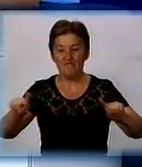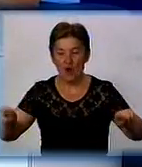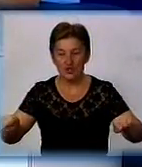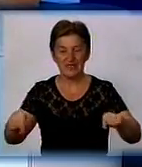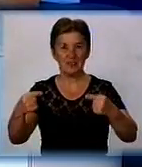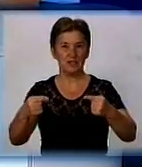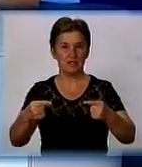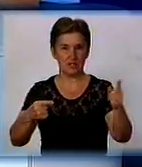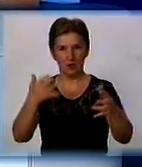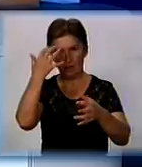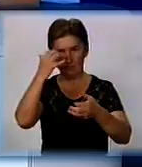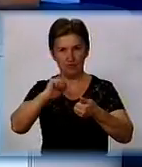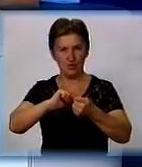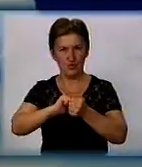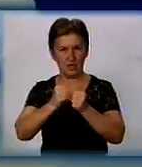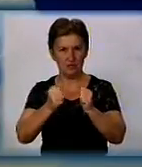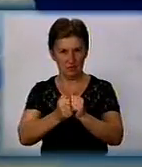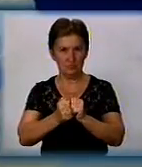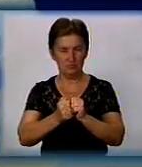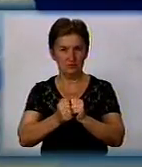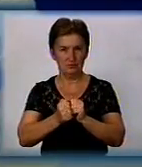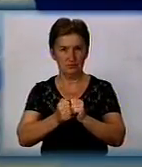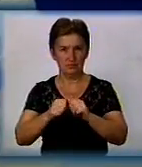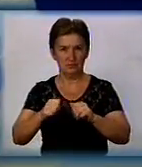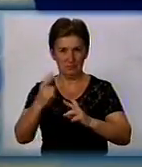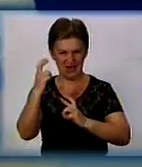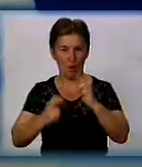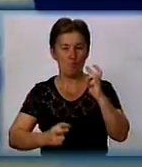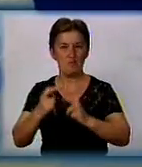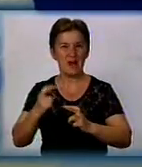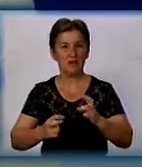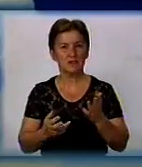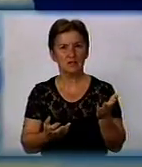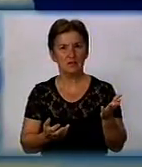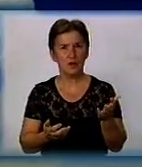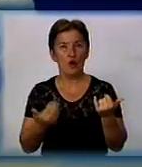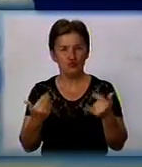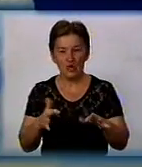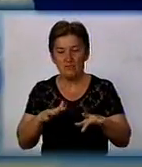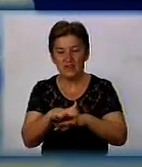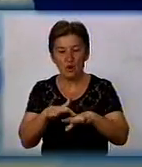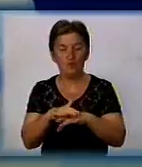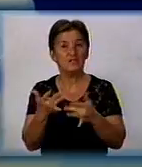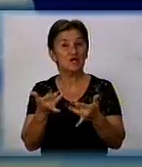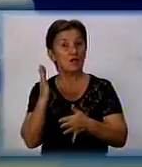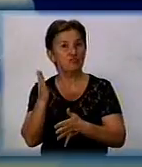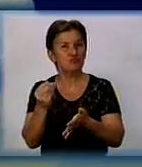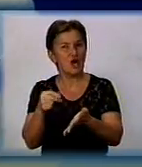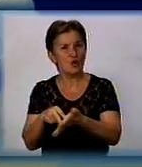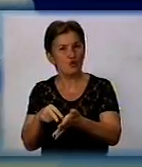буроугольний комплекс. Я буквально накануні приїдув... Вже підраховували, скільки буде коштувати